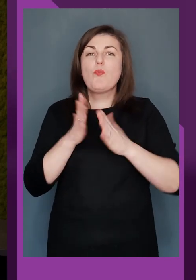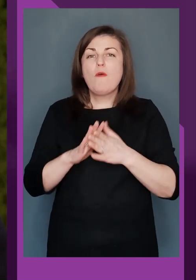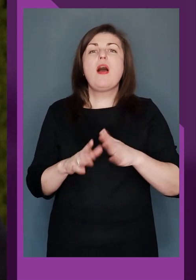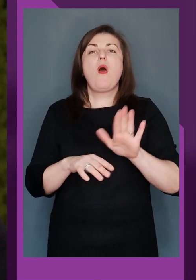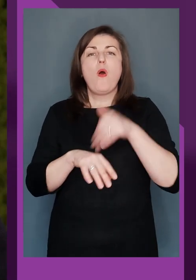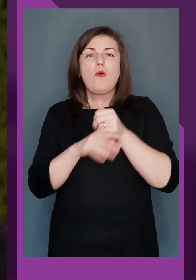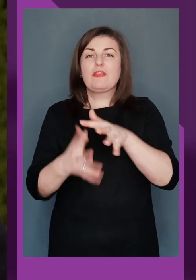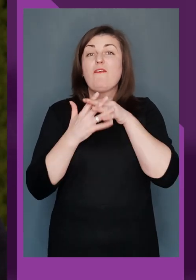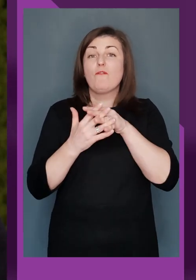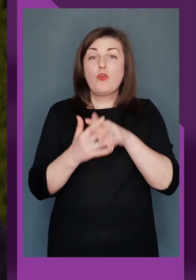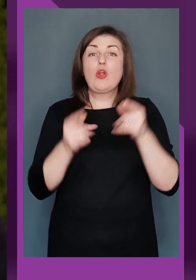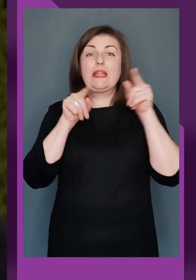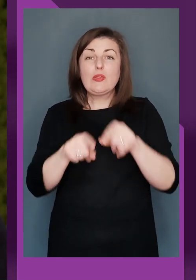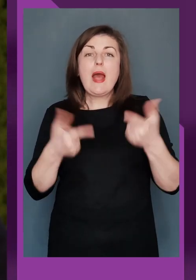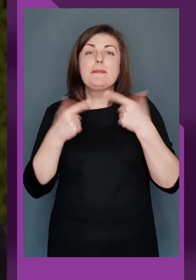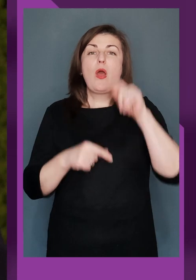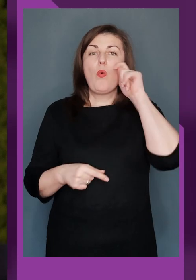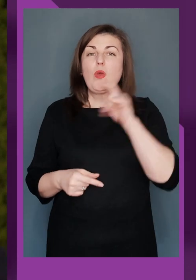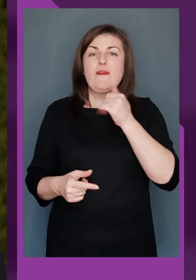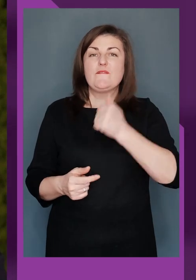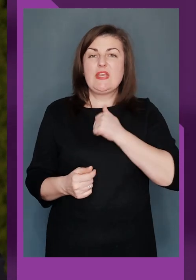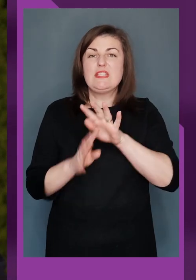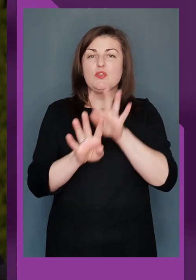Слава Україні,